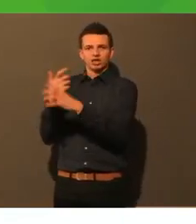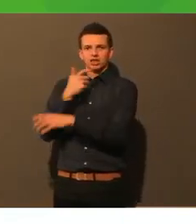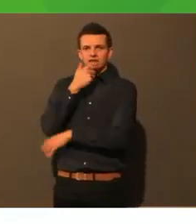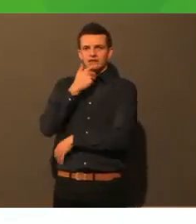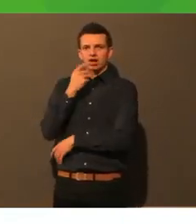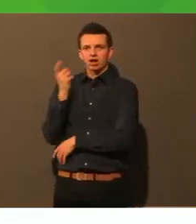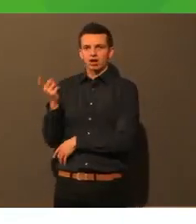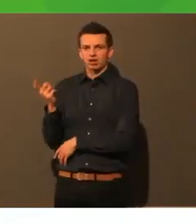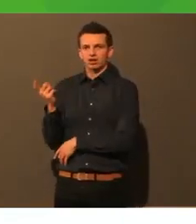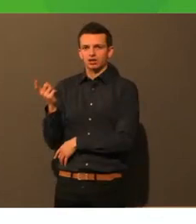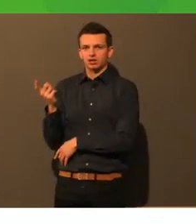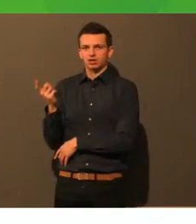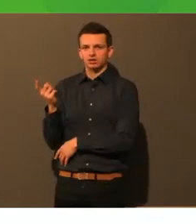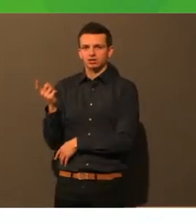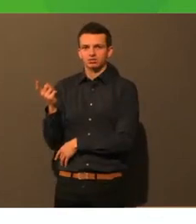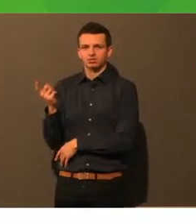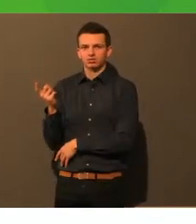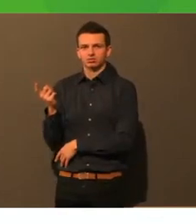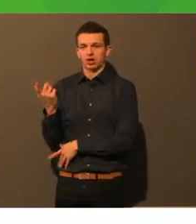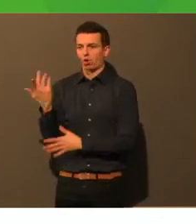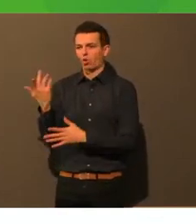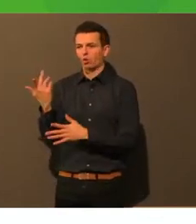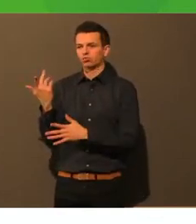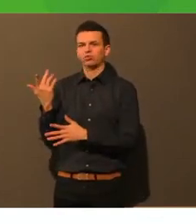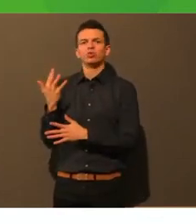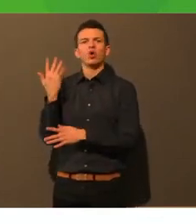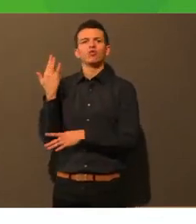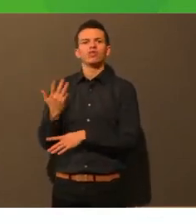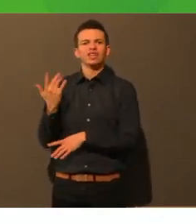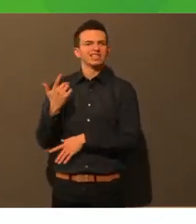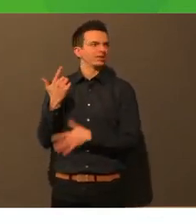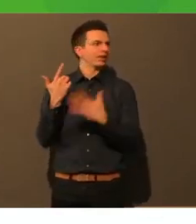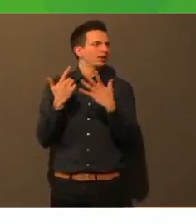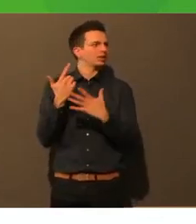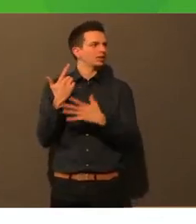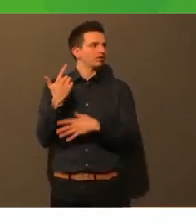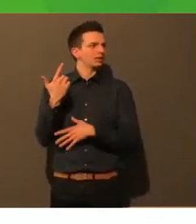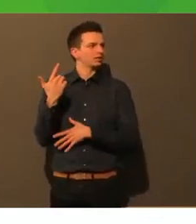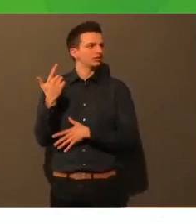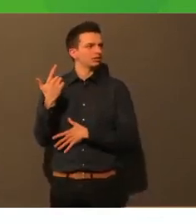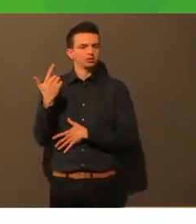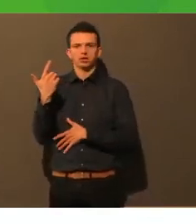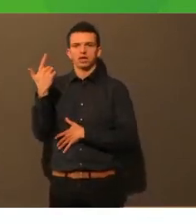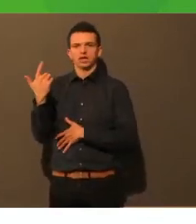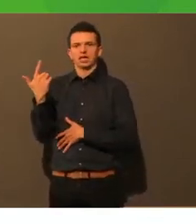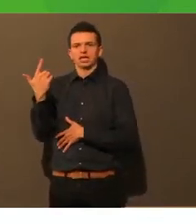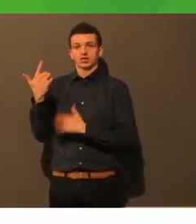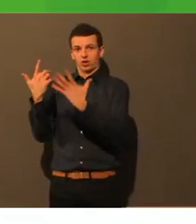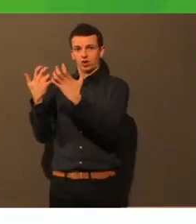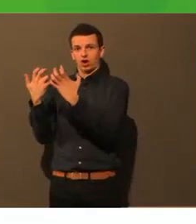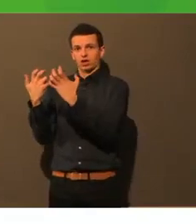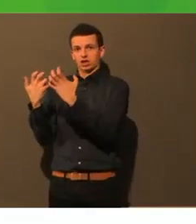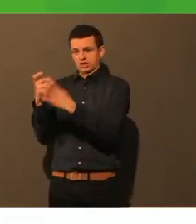Einwohnerzahl. Trotzdem ist das erlaubierend, dass eben ältere Personen